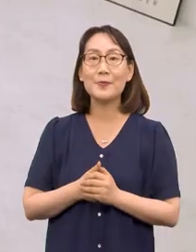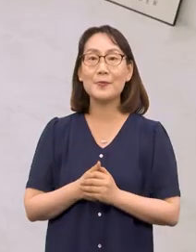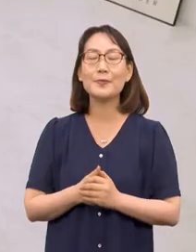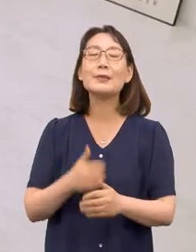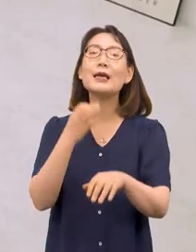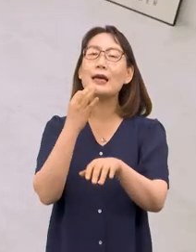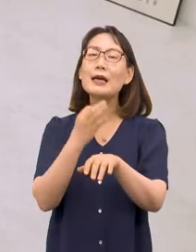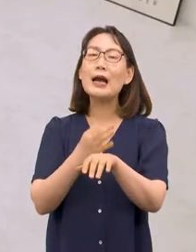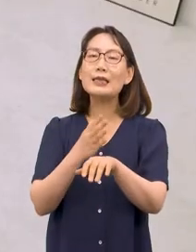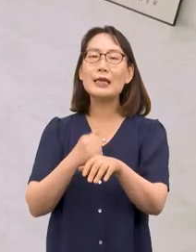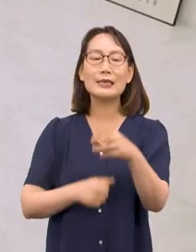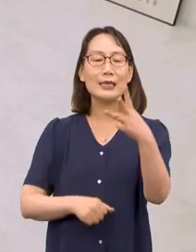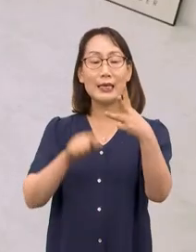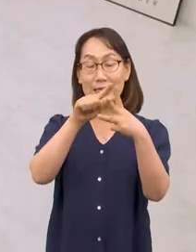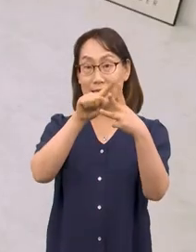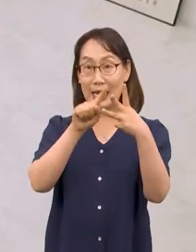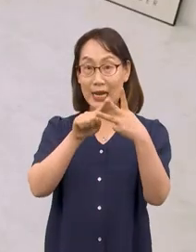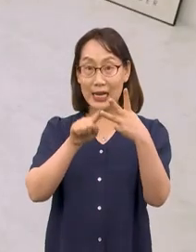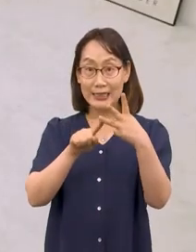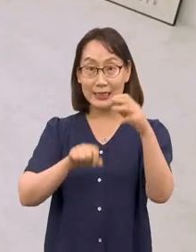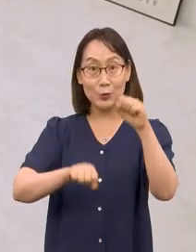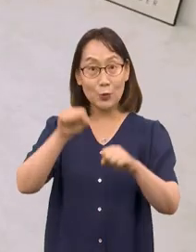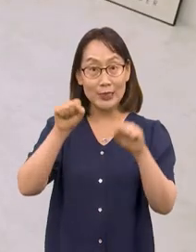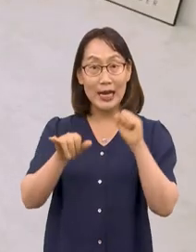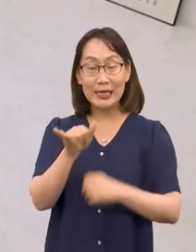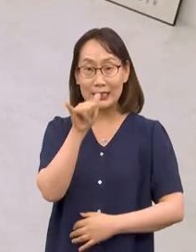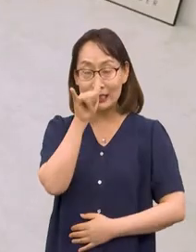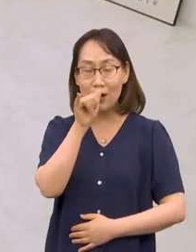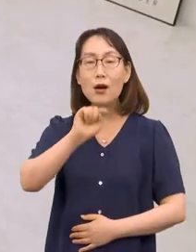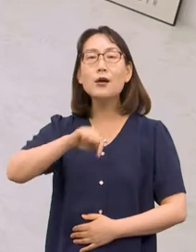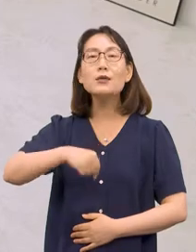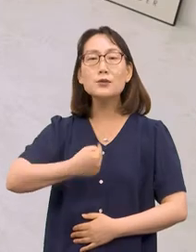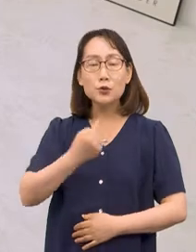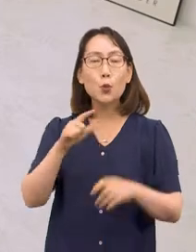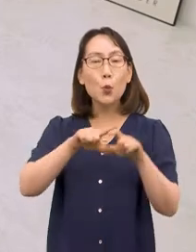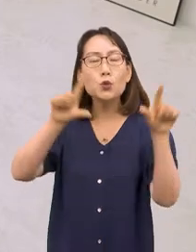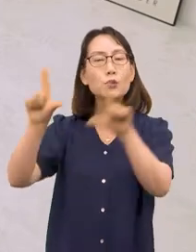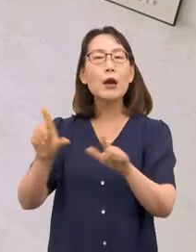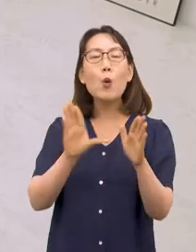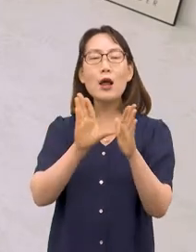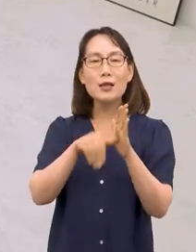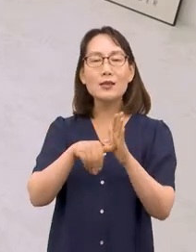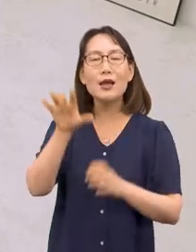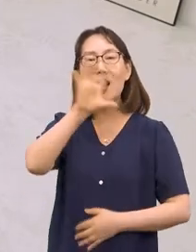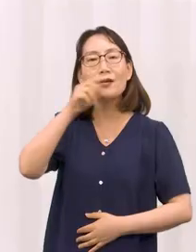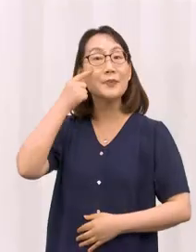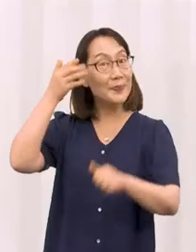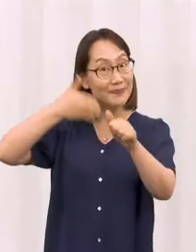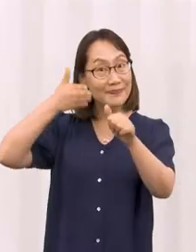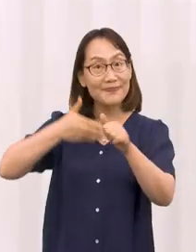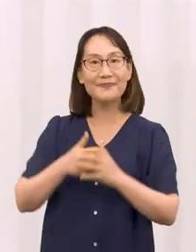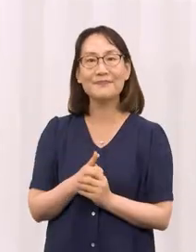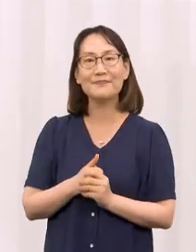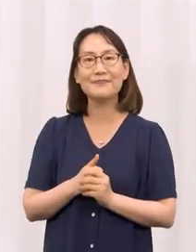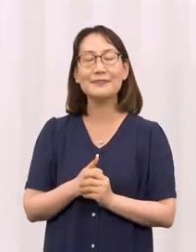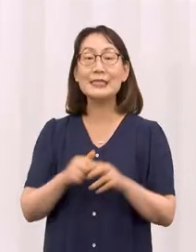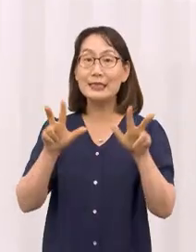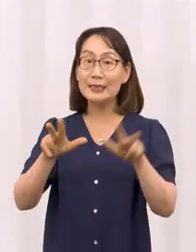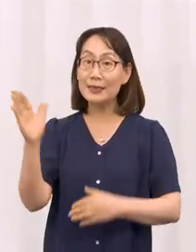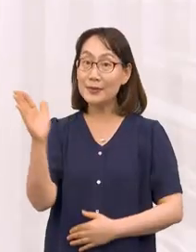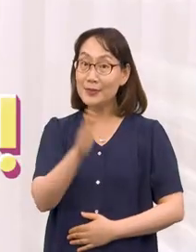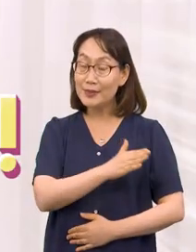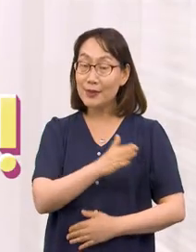간단하게 3가지 동작으로 구성했으니 스스로 일상에서 실천해 주시기 바랍니다. 그럼